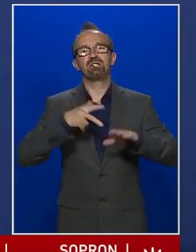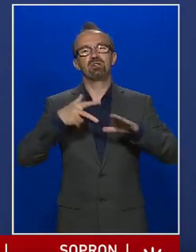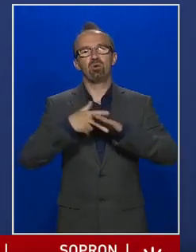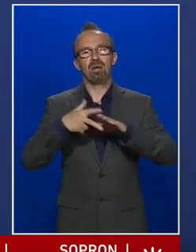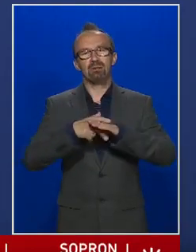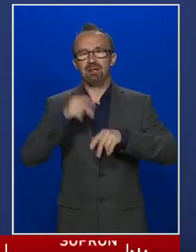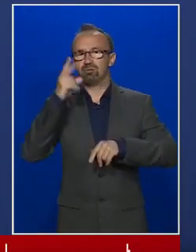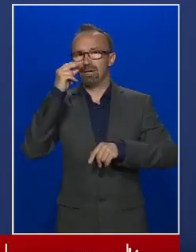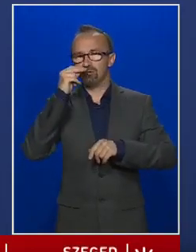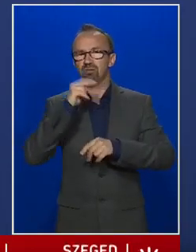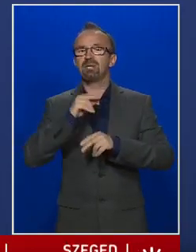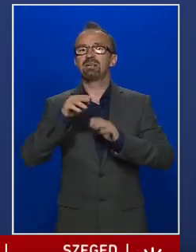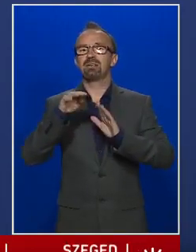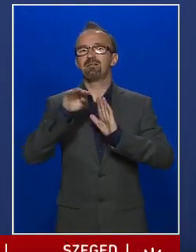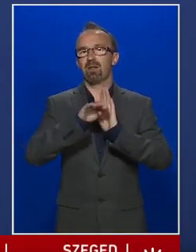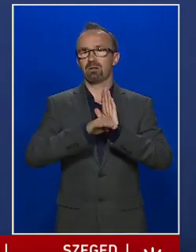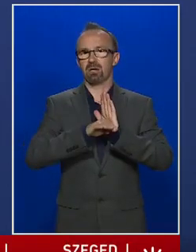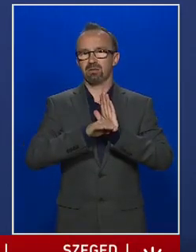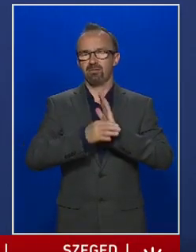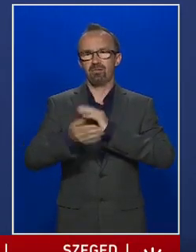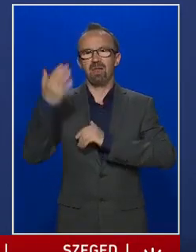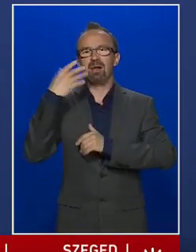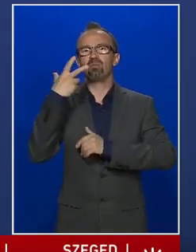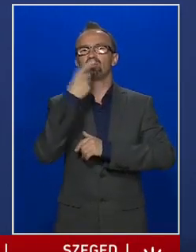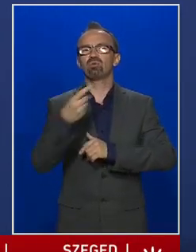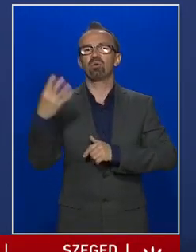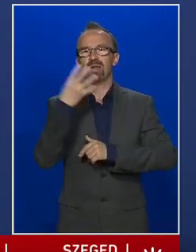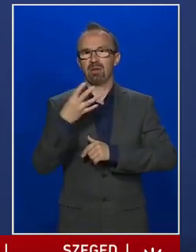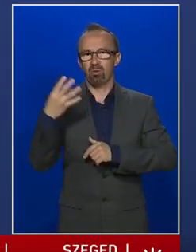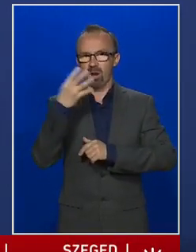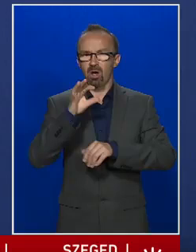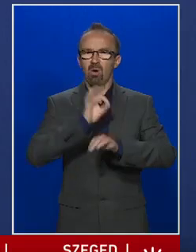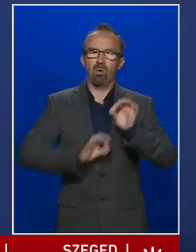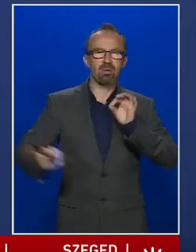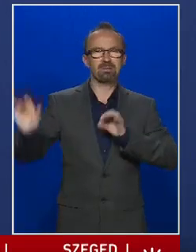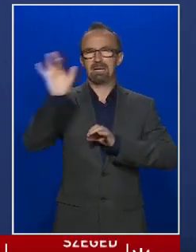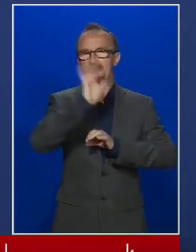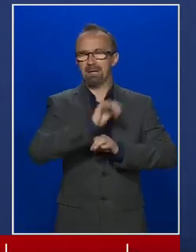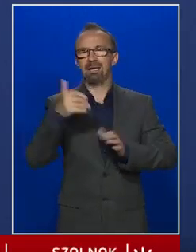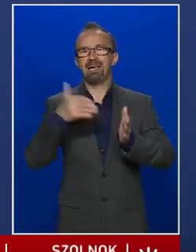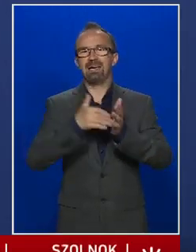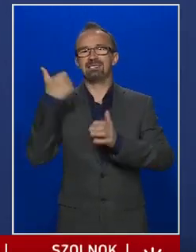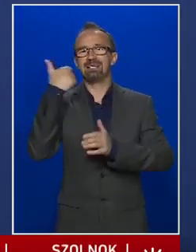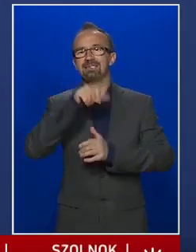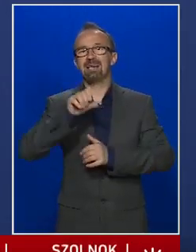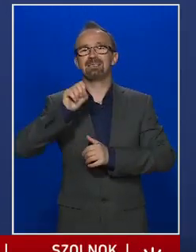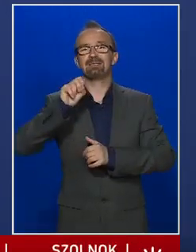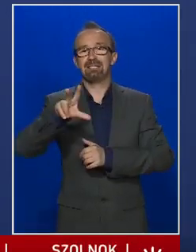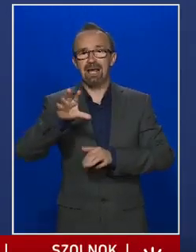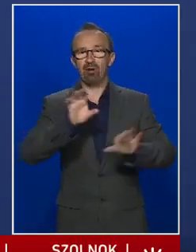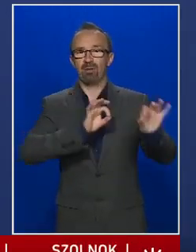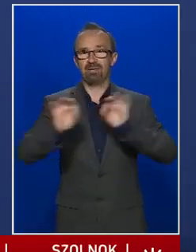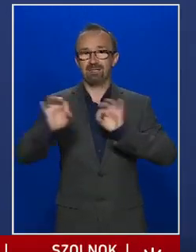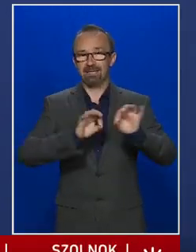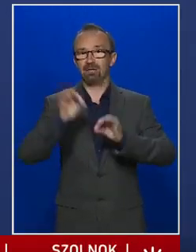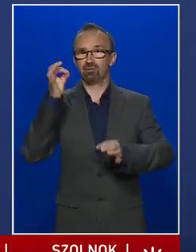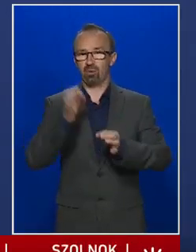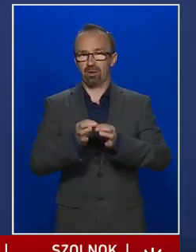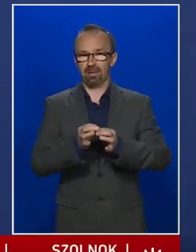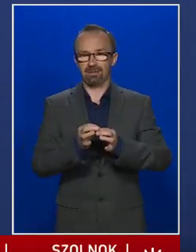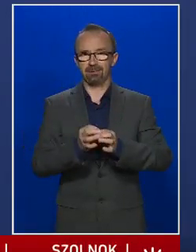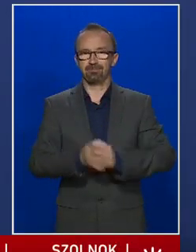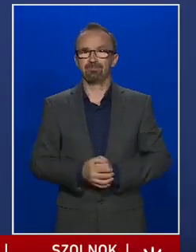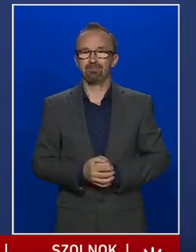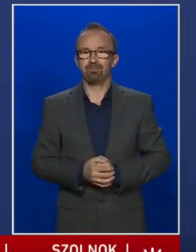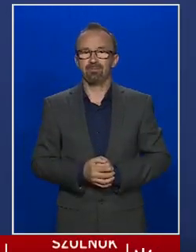kapcsolatos rendőrségi feladatainkat. Az elmúlt 24 órában országszerte 1113 intézkedés foganatosítottak